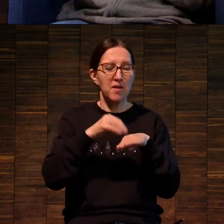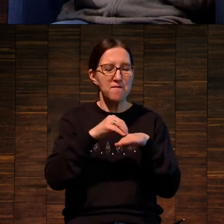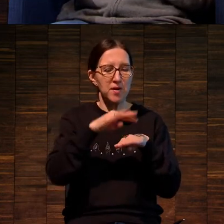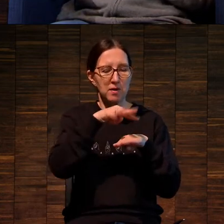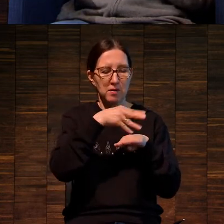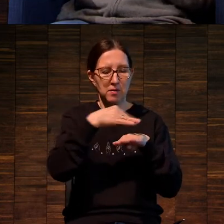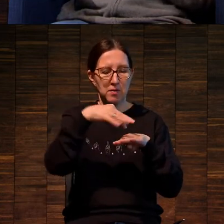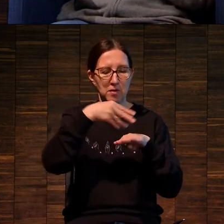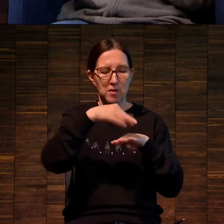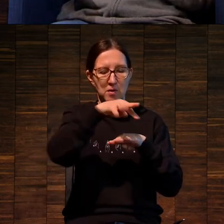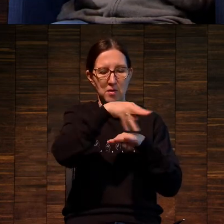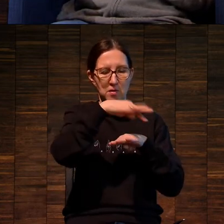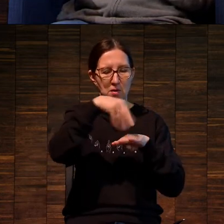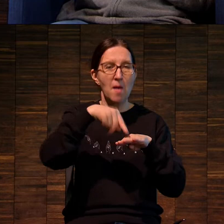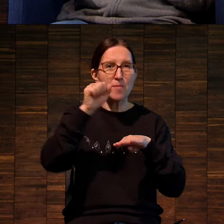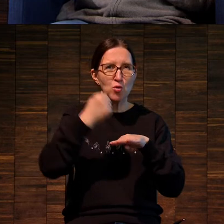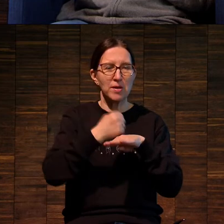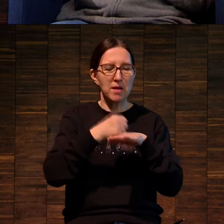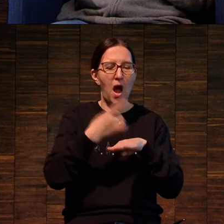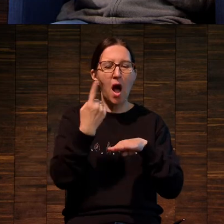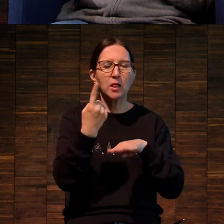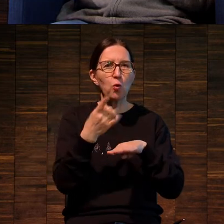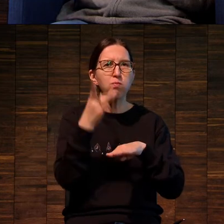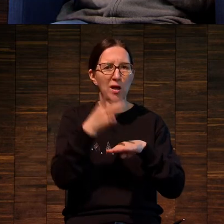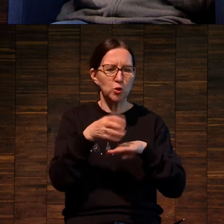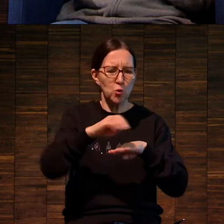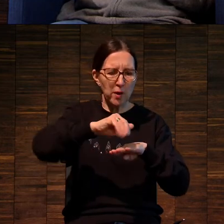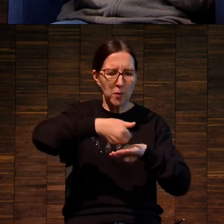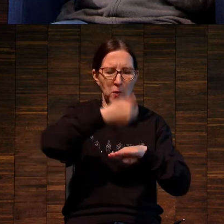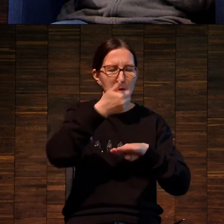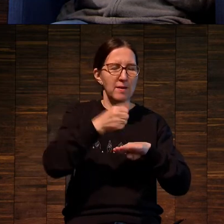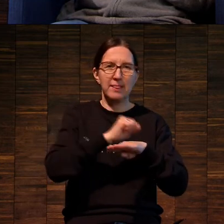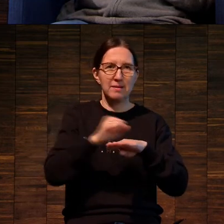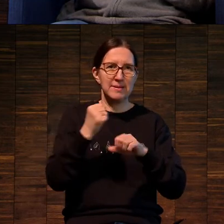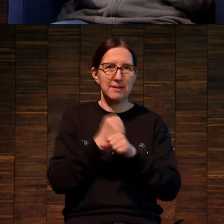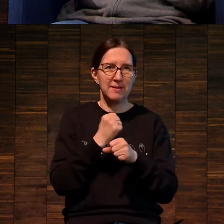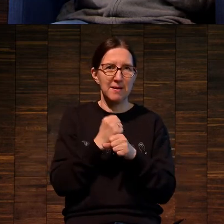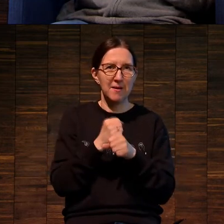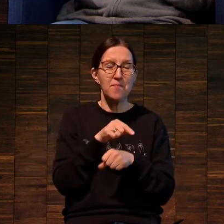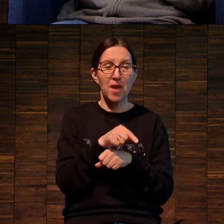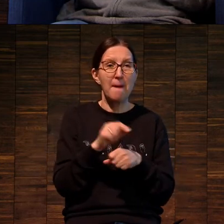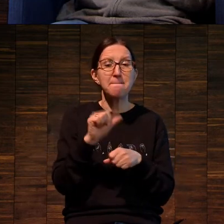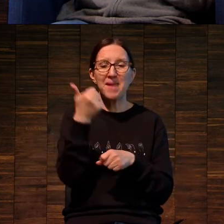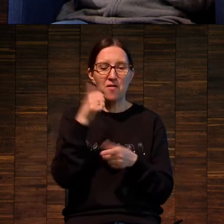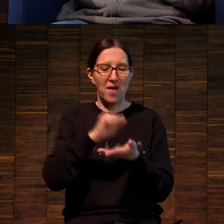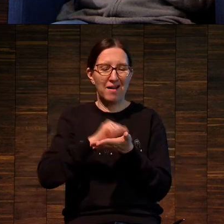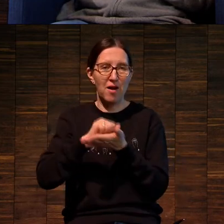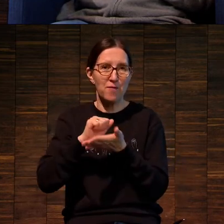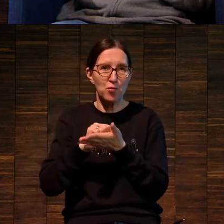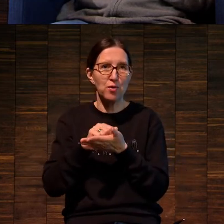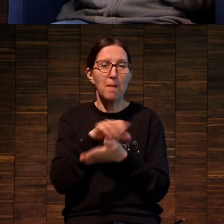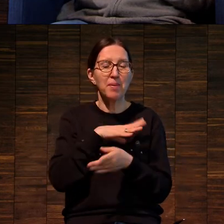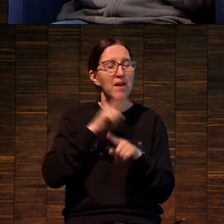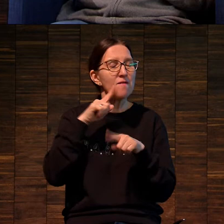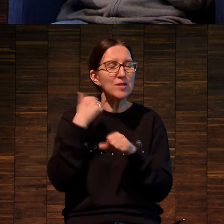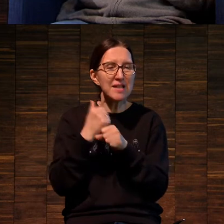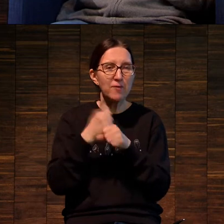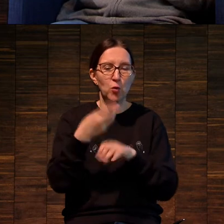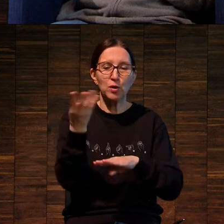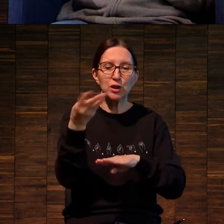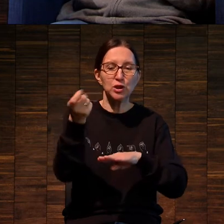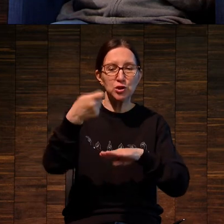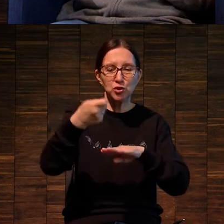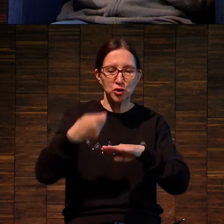Соответственно, первые гравюры, которые были сделаны в технике глубокой печати, они были штриховые. То есть